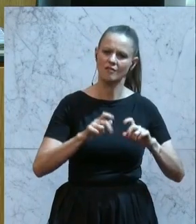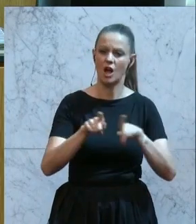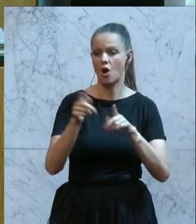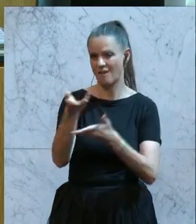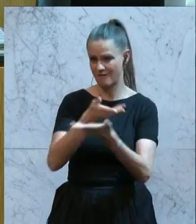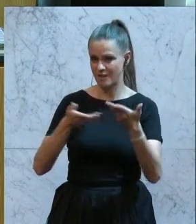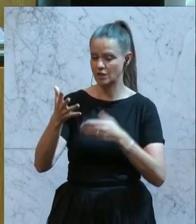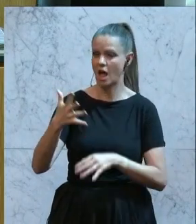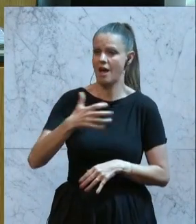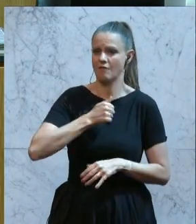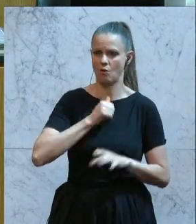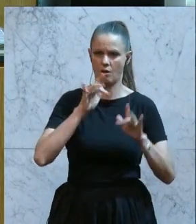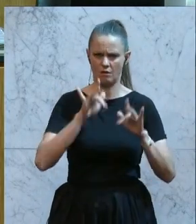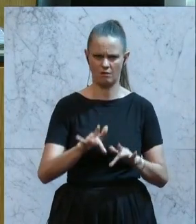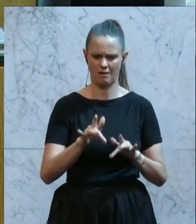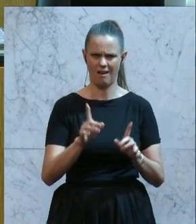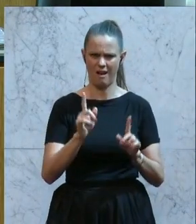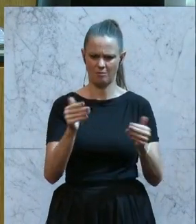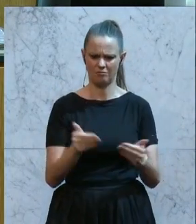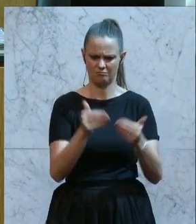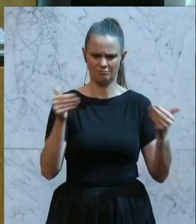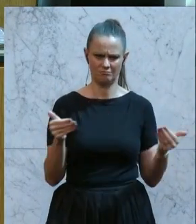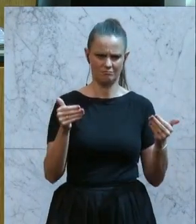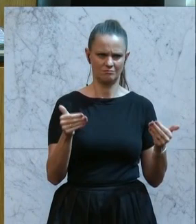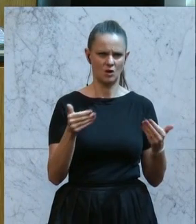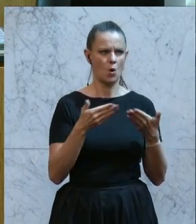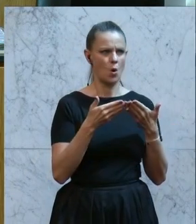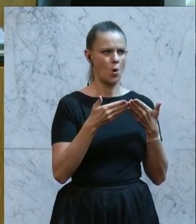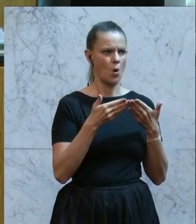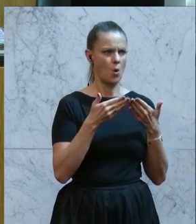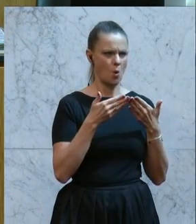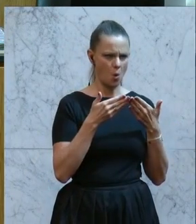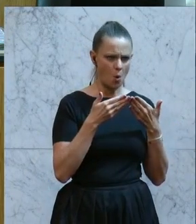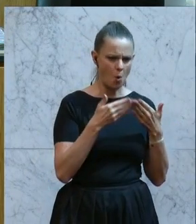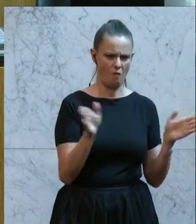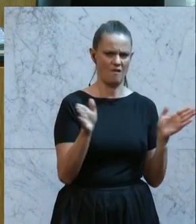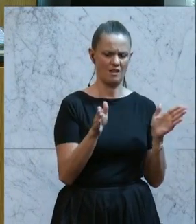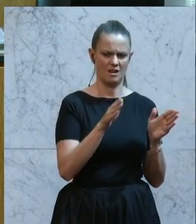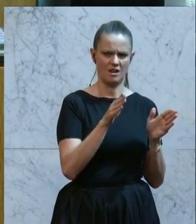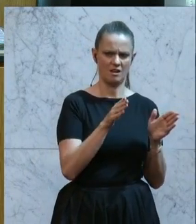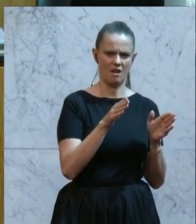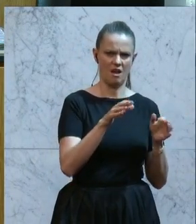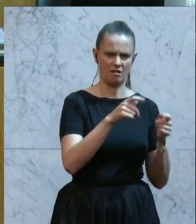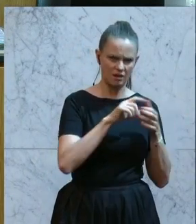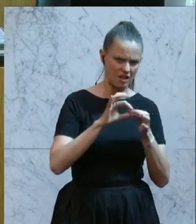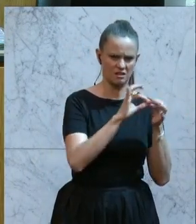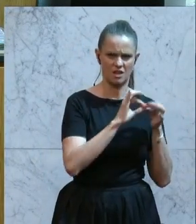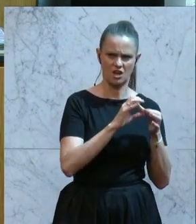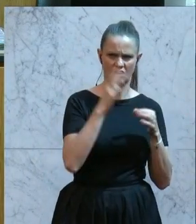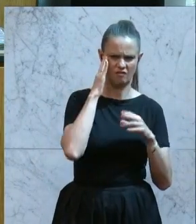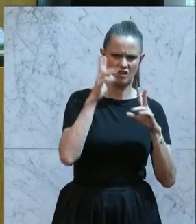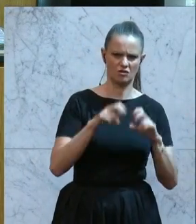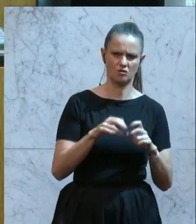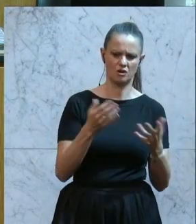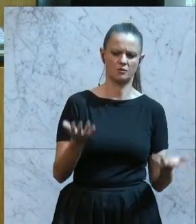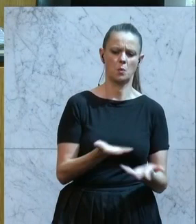Aber paradoxerweise sind wir aber auch bei der öffentlichen Geringschätzung von Wissenschaft im europäischen Spitzenfeld zu finden. Bestätigt wird es in